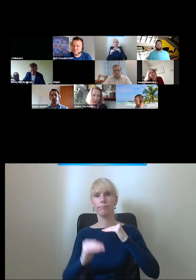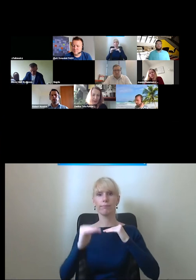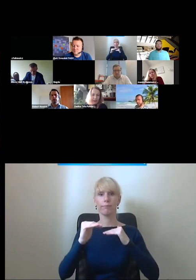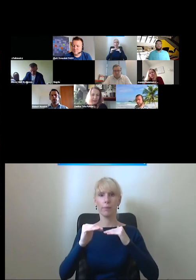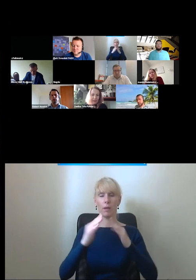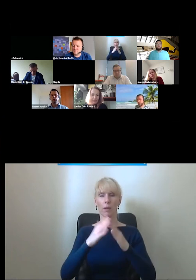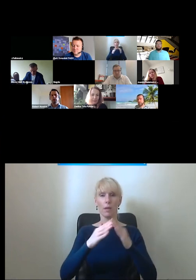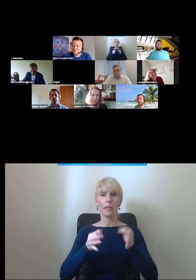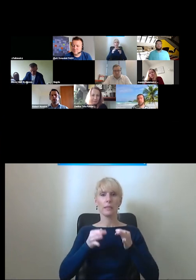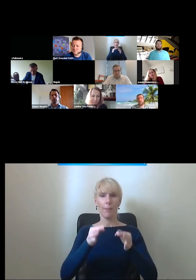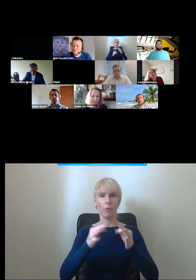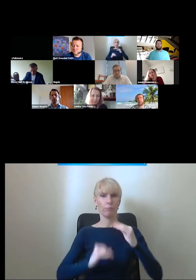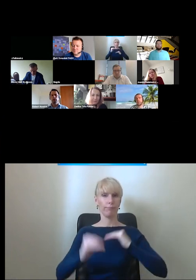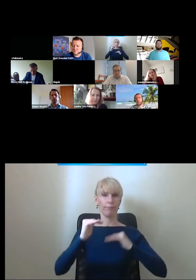o tym